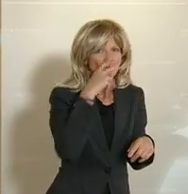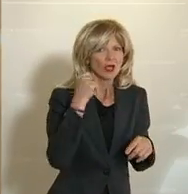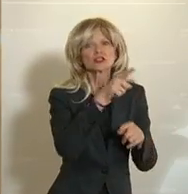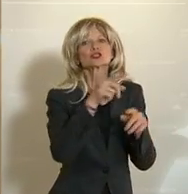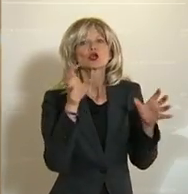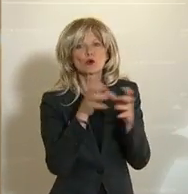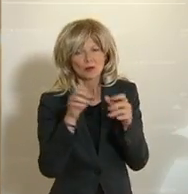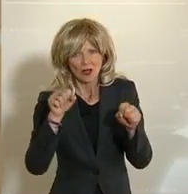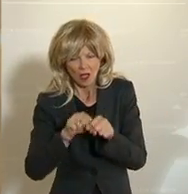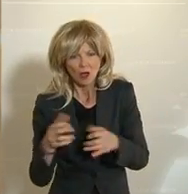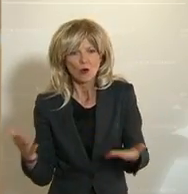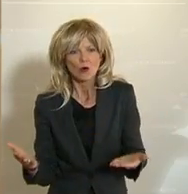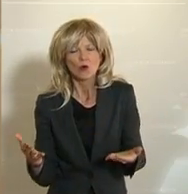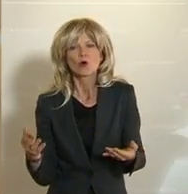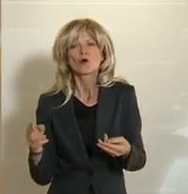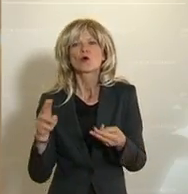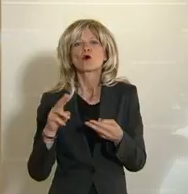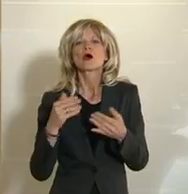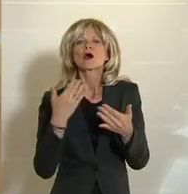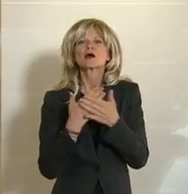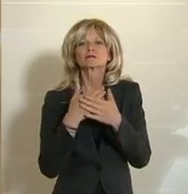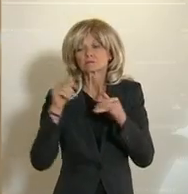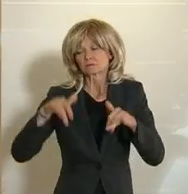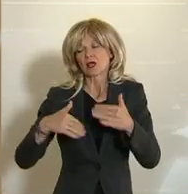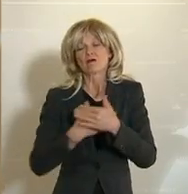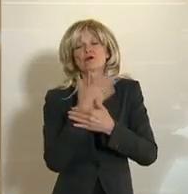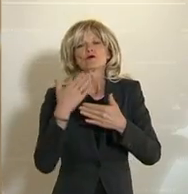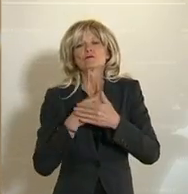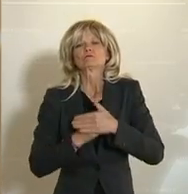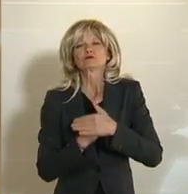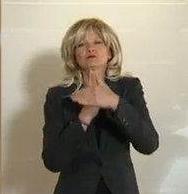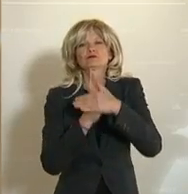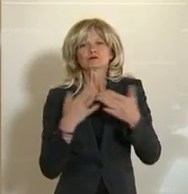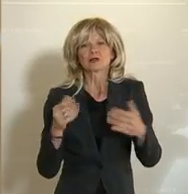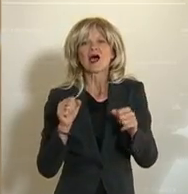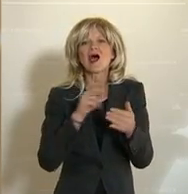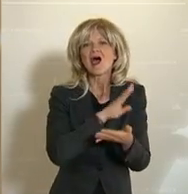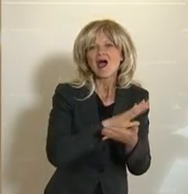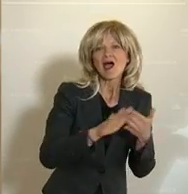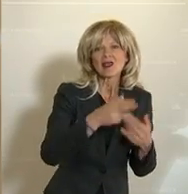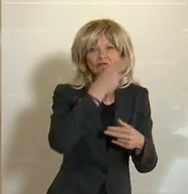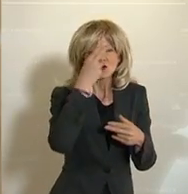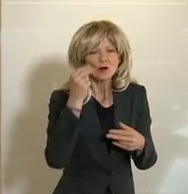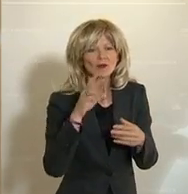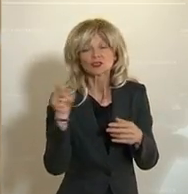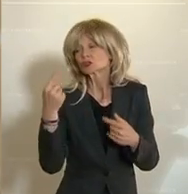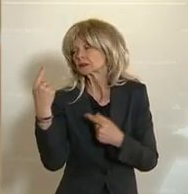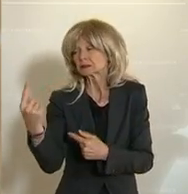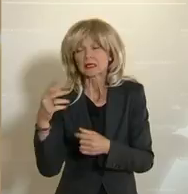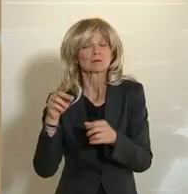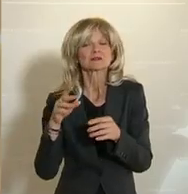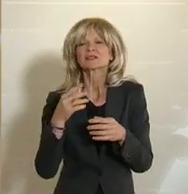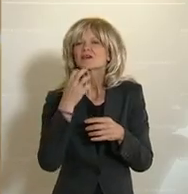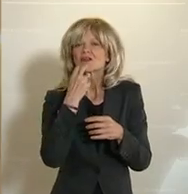oft auch einen notwendigen Rückhalt geben, auch bei einfachen Menschen, die in Wirklichkeit mit Terror nichts zu tun haben